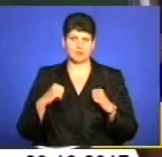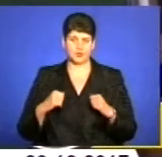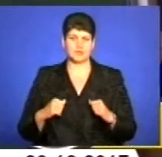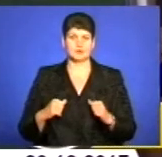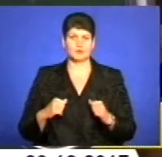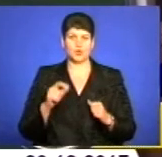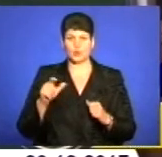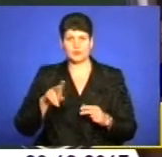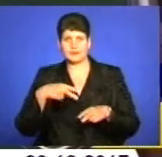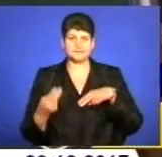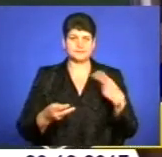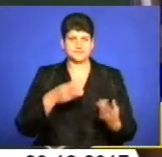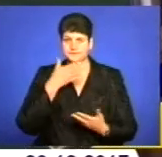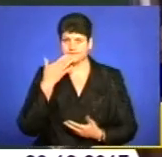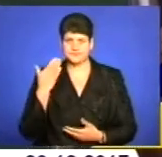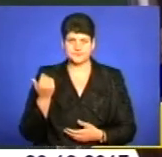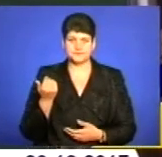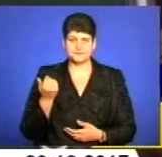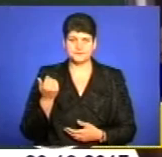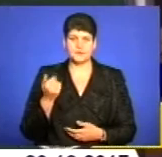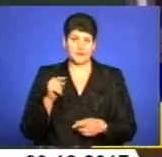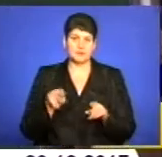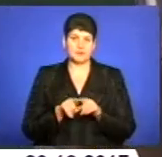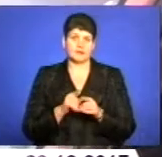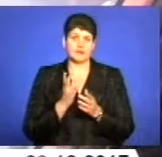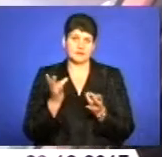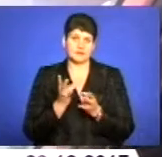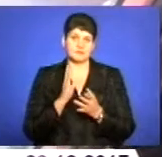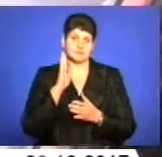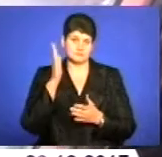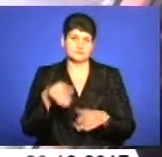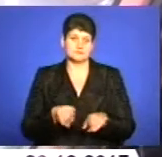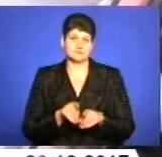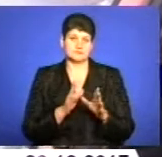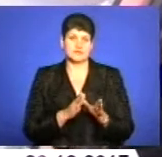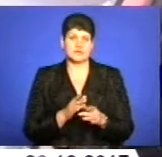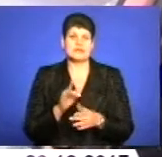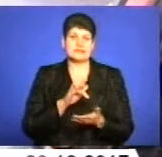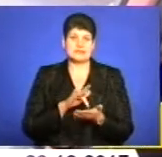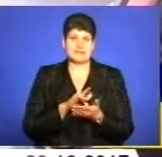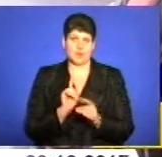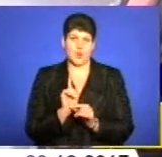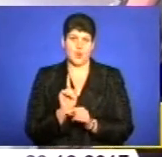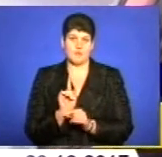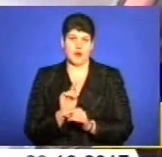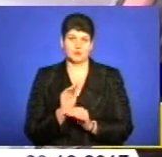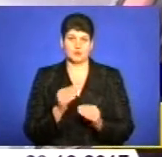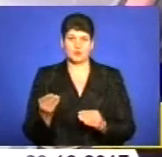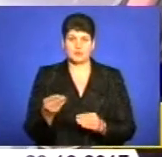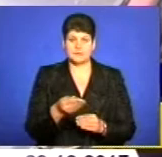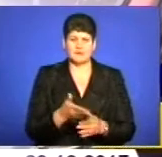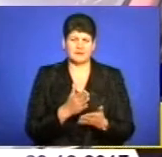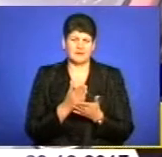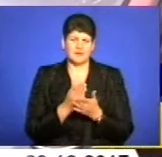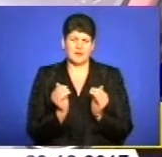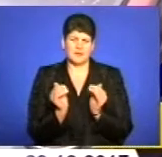люди не падають, так що так треба і надалі. В центрі так нічого нормального, дороги посипають, є такі